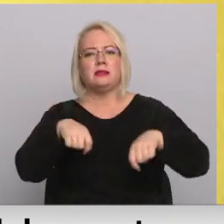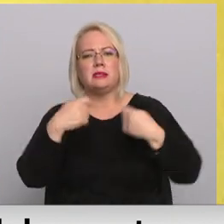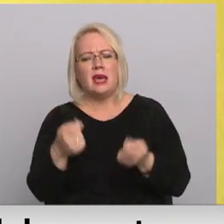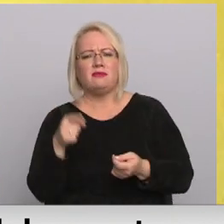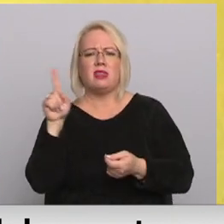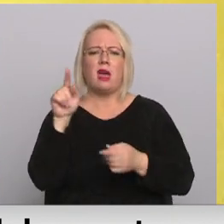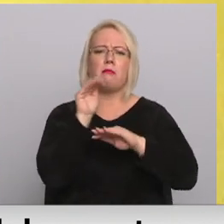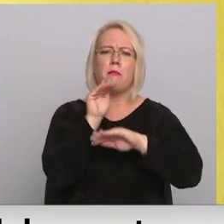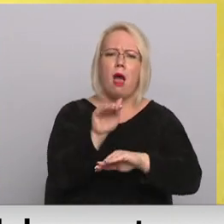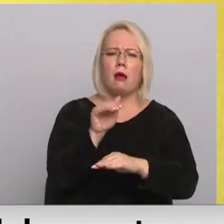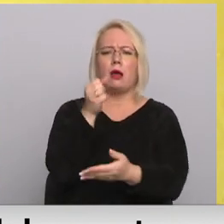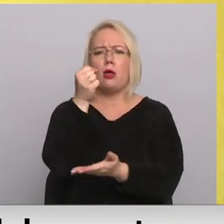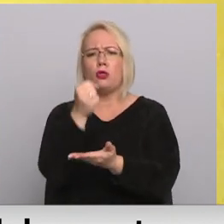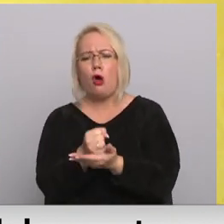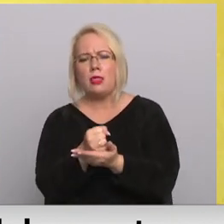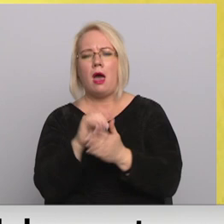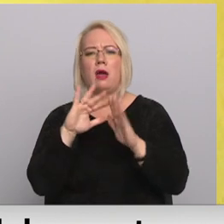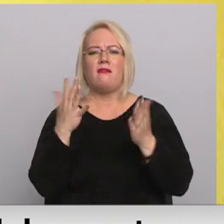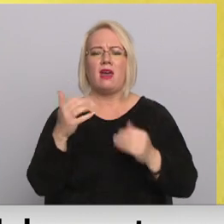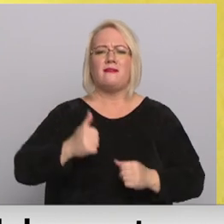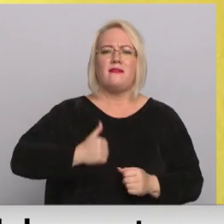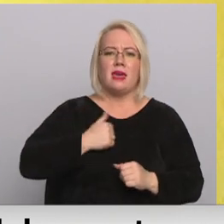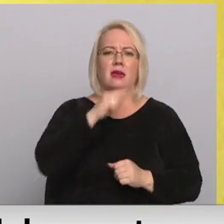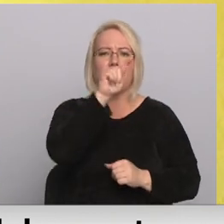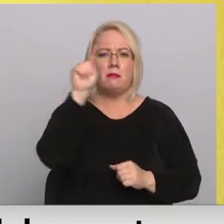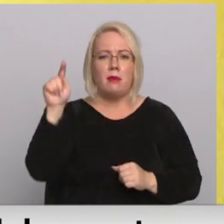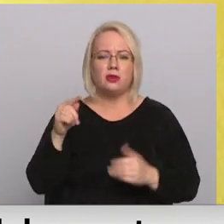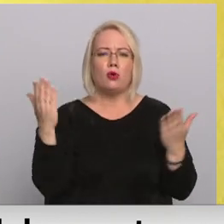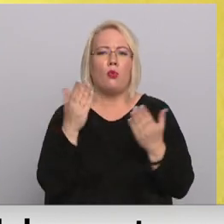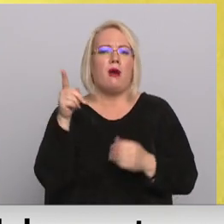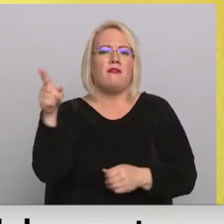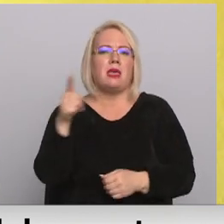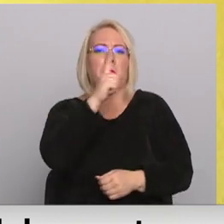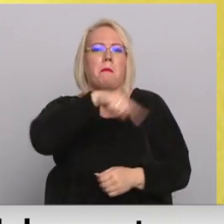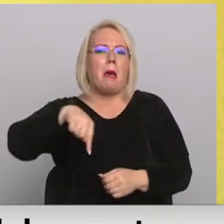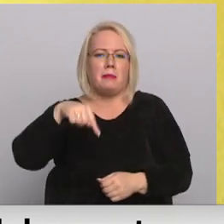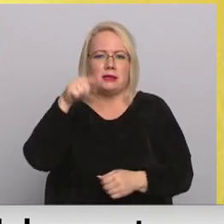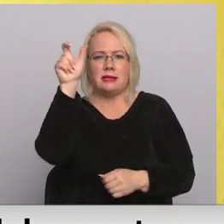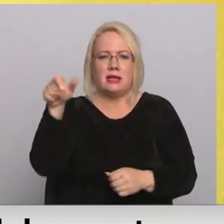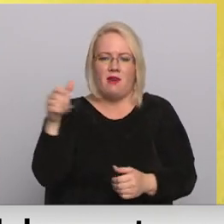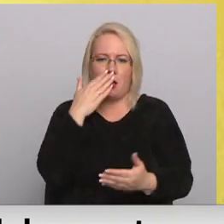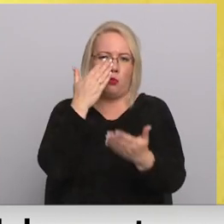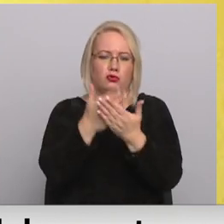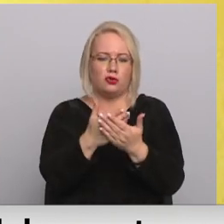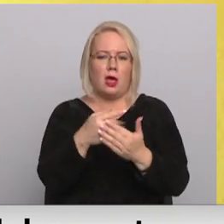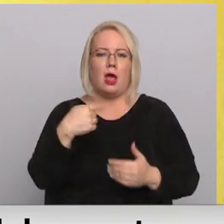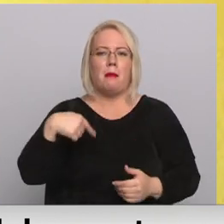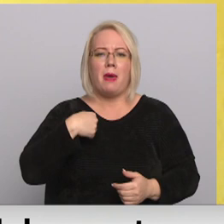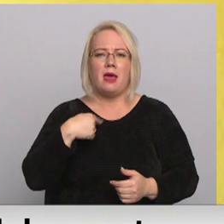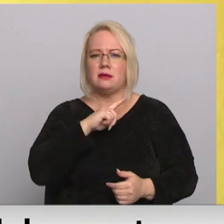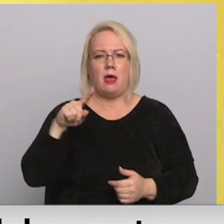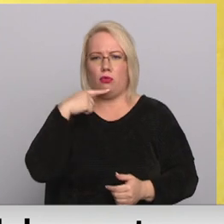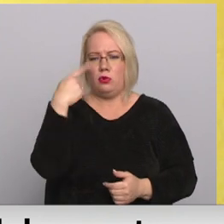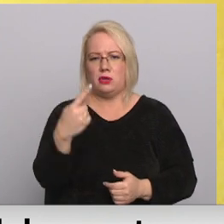bankas vai notāri vai komersanti, ko viņi pieprasa uzrādīt to nosaka šajā